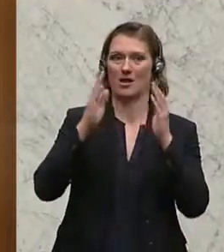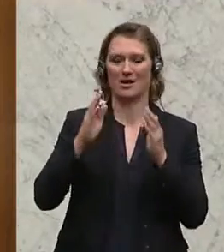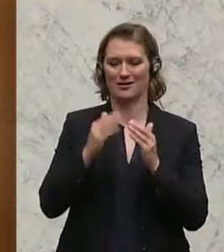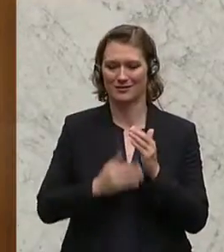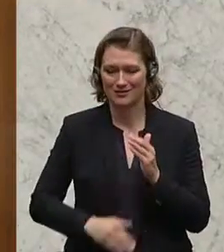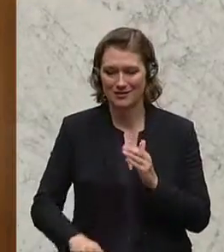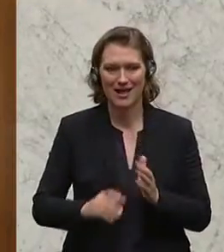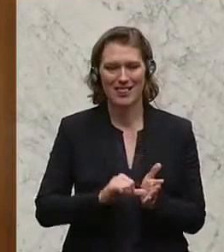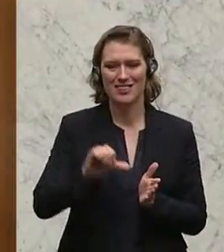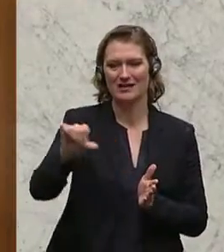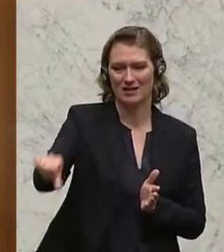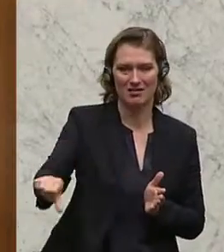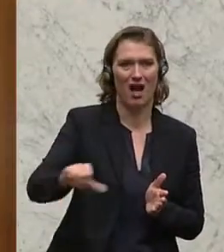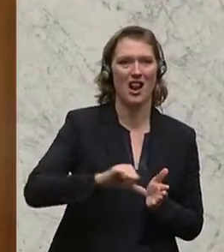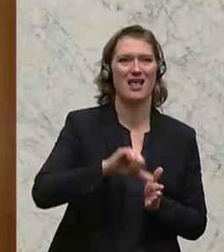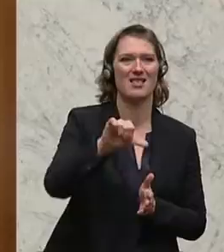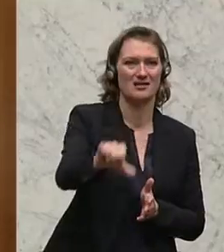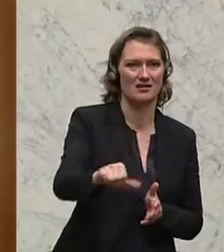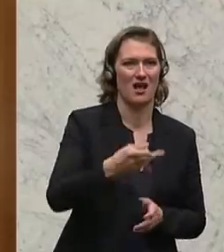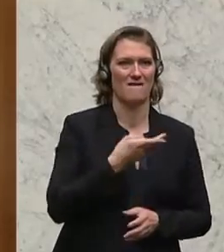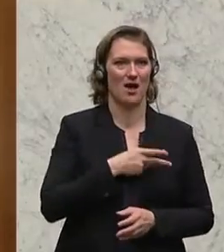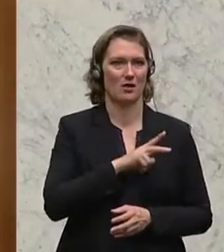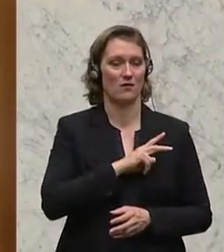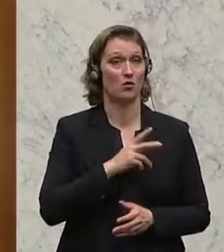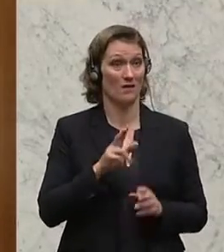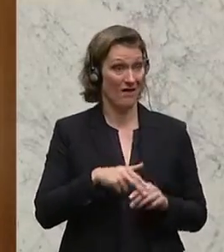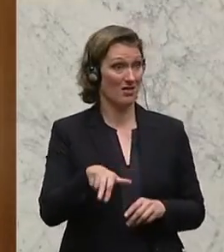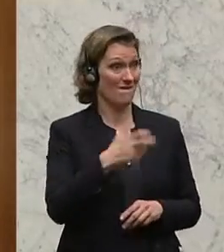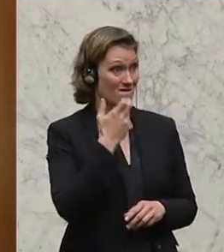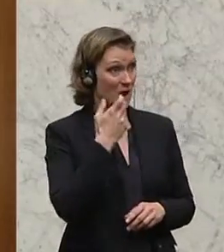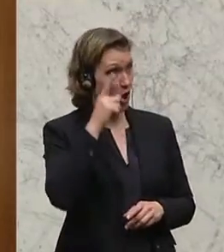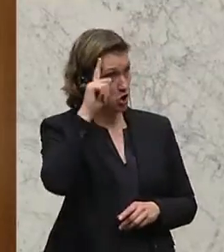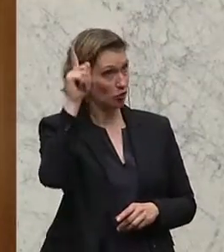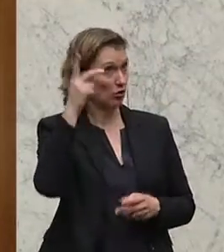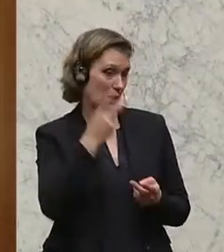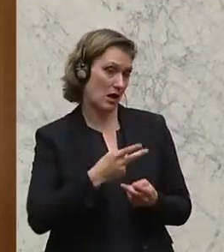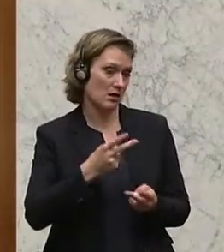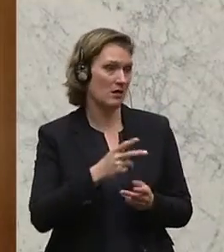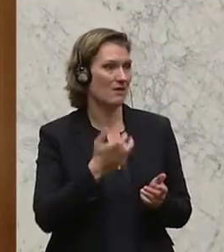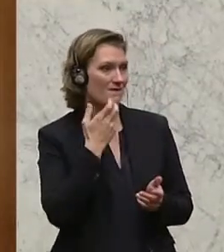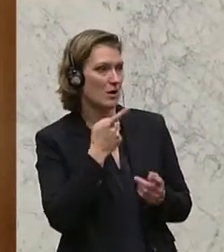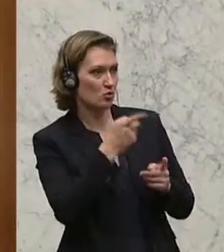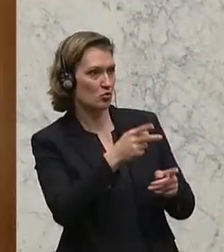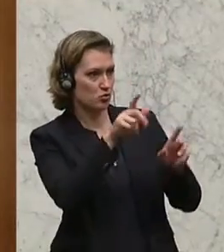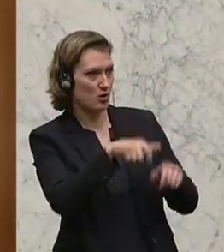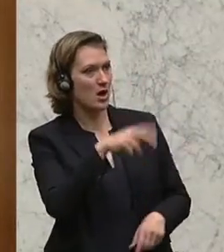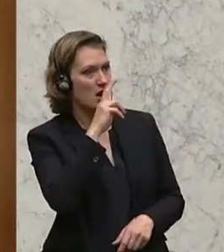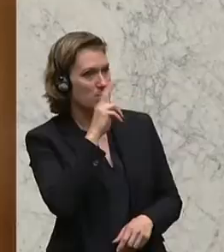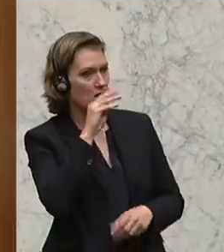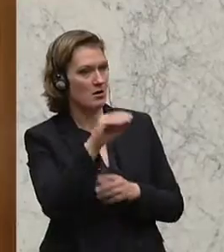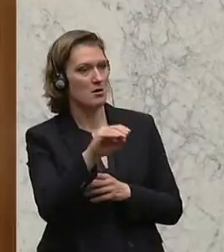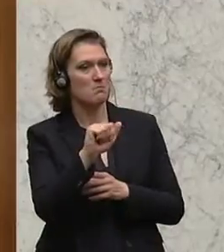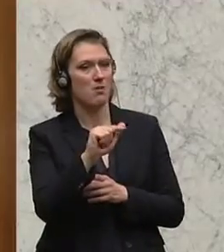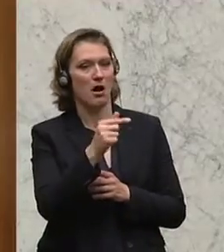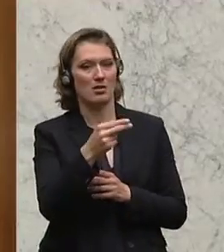dezentralen Bereich, übrigens auch in Deutschland. Wenn man das so haben will, kann man das ausmachen. Aber wenn Sie oder wenn du, lieber Matthias,